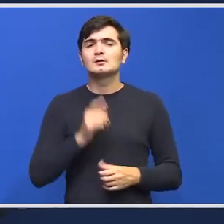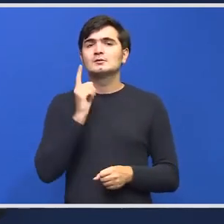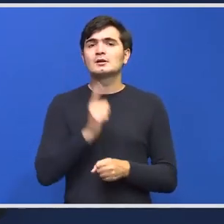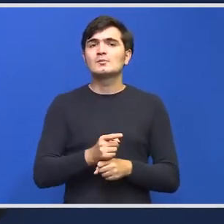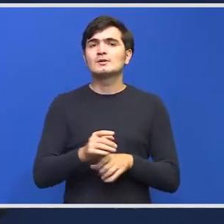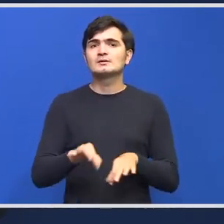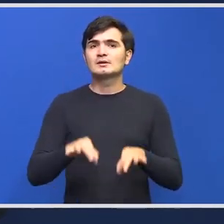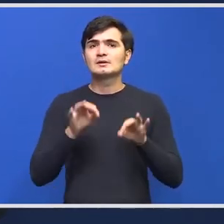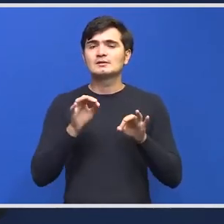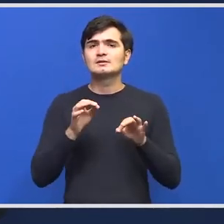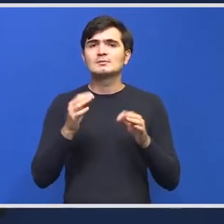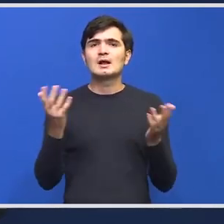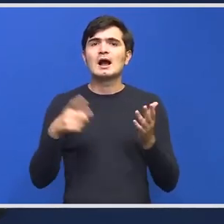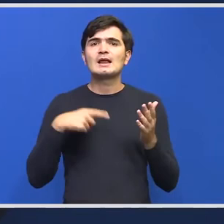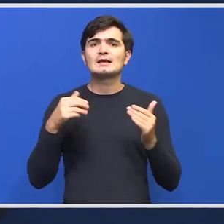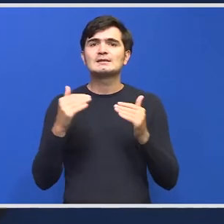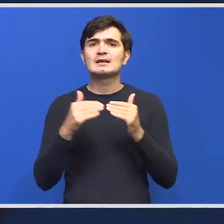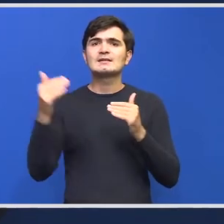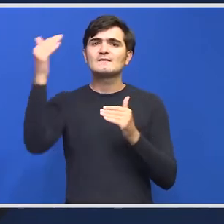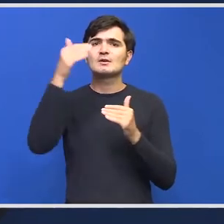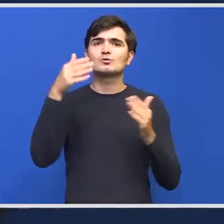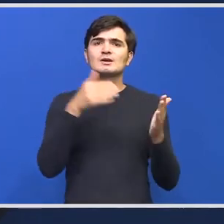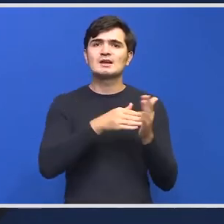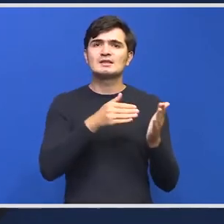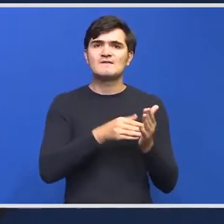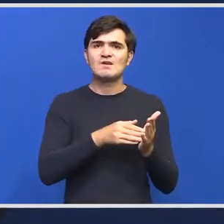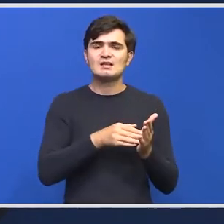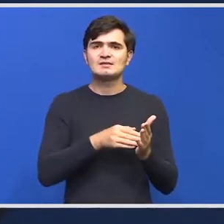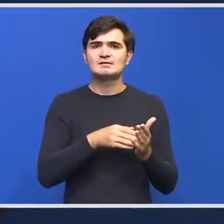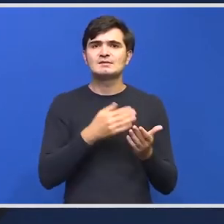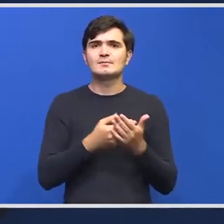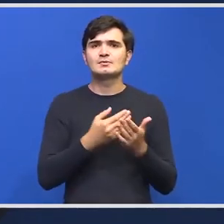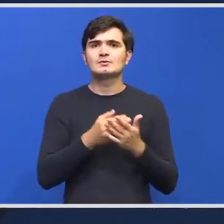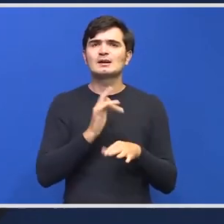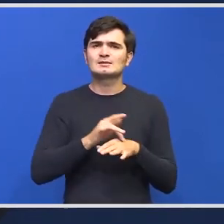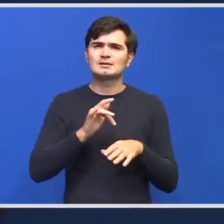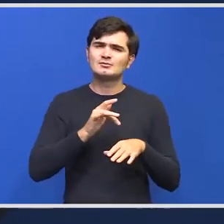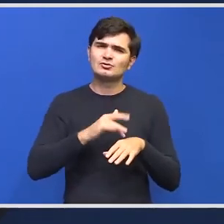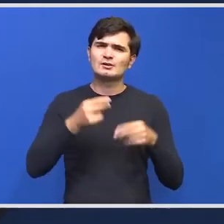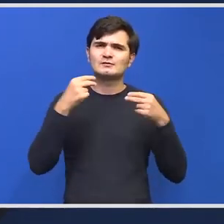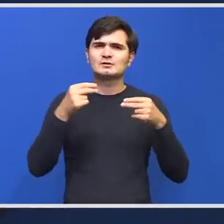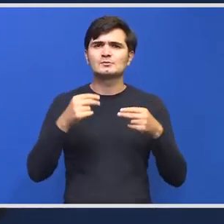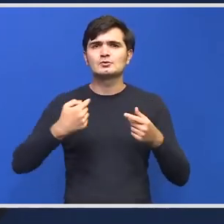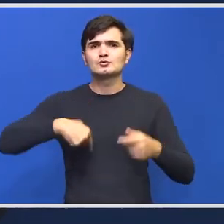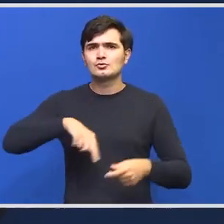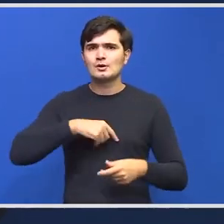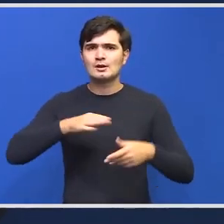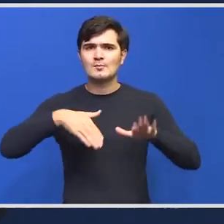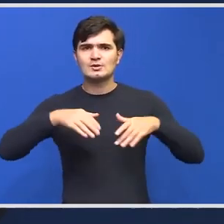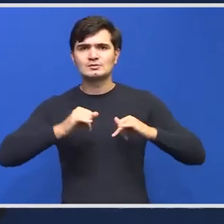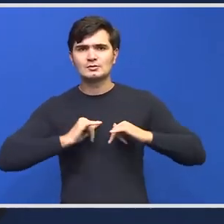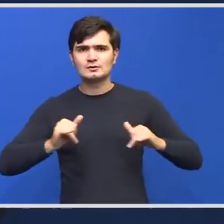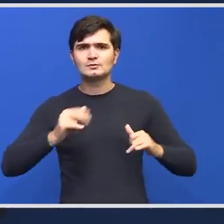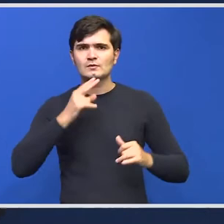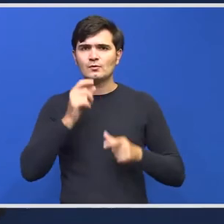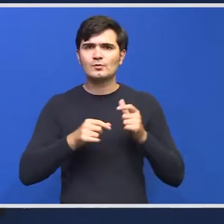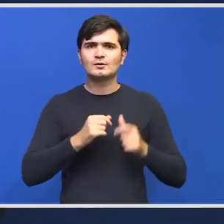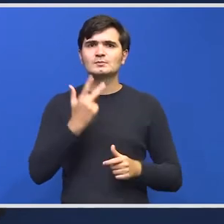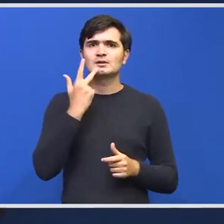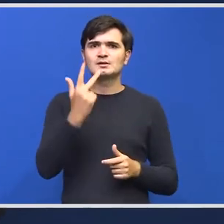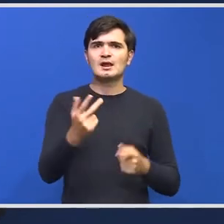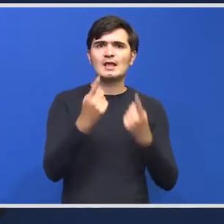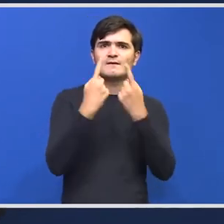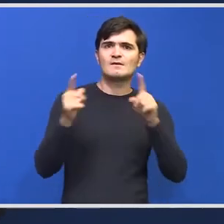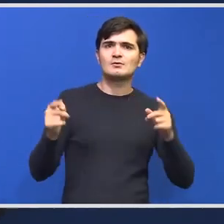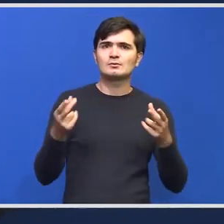nivelul de intervenție la care suntem ca să încerc să vă explic. Cel puțin la Ministerul Dezvoltării vorbim de trei tipuri de